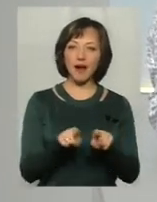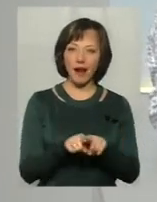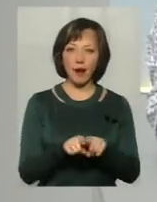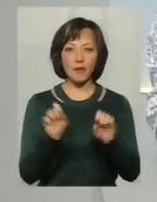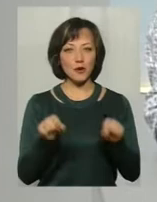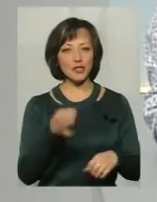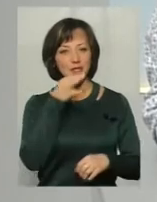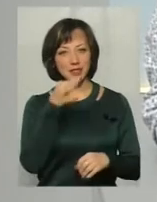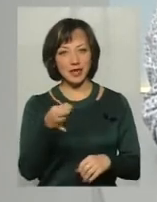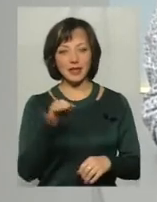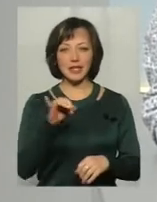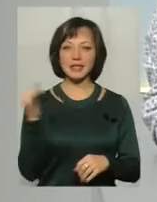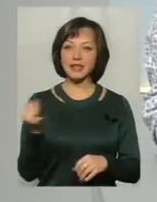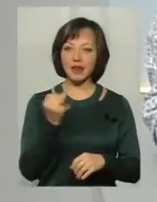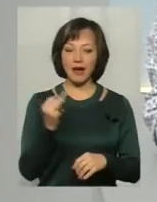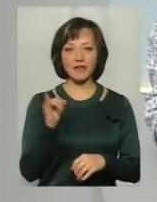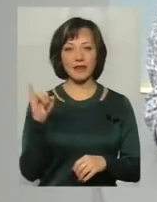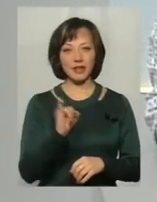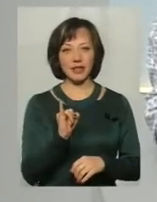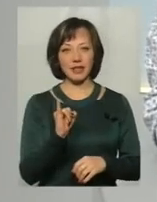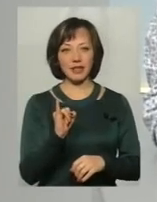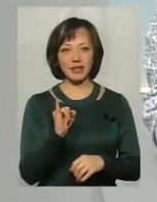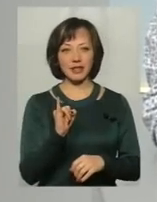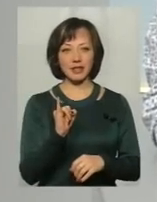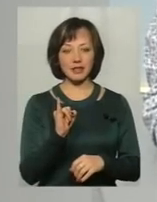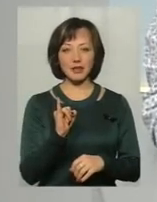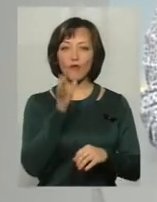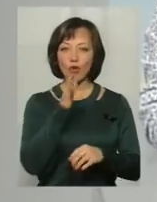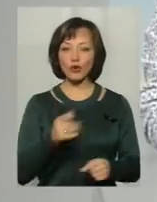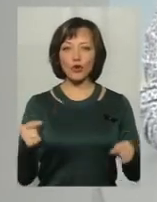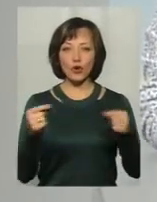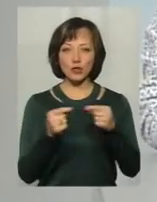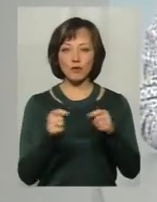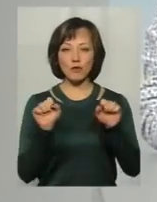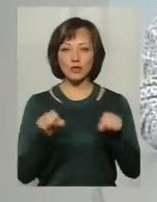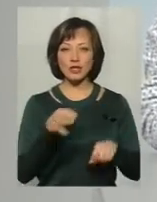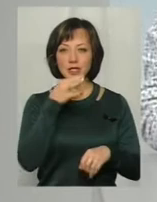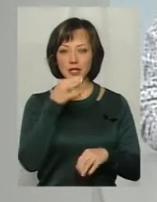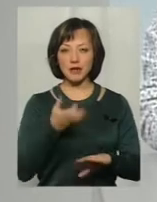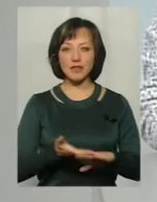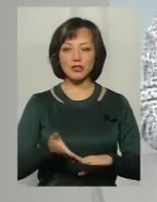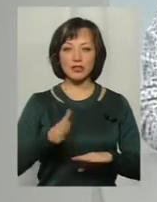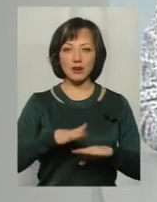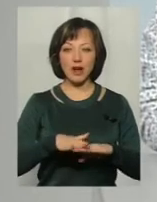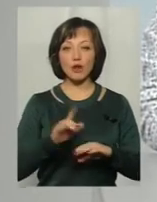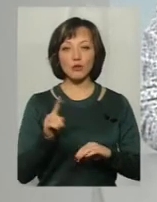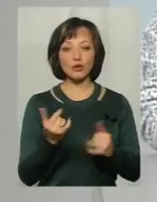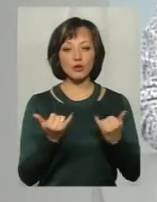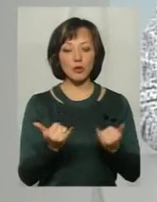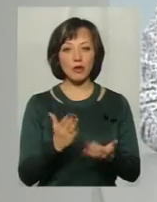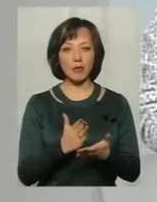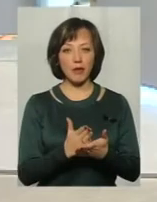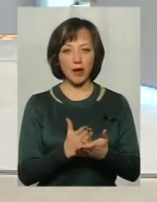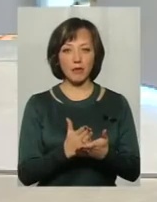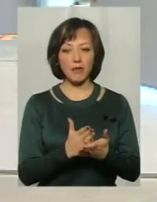можна сказати, і цікава, і в свою чергу, можна так сказати, тяжка. Оскільки сьогодні маємо